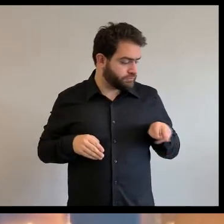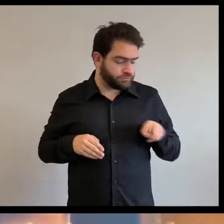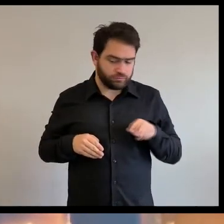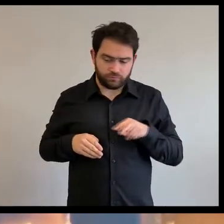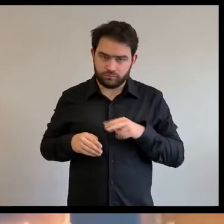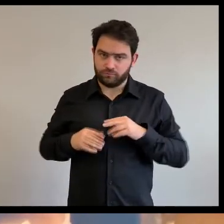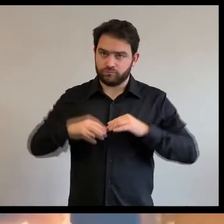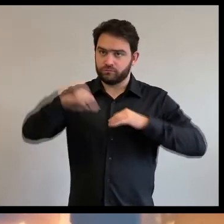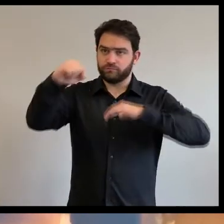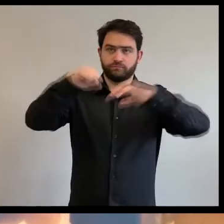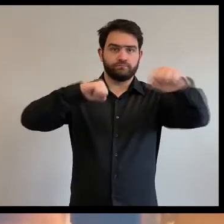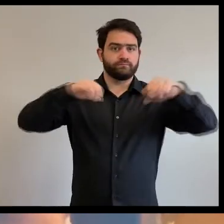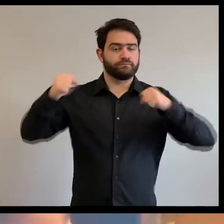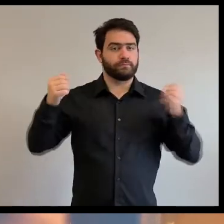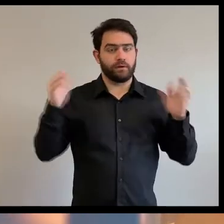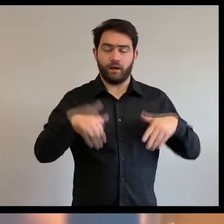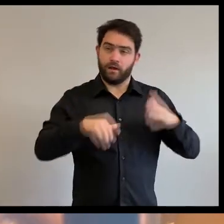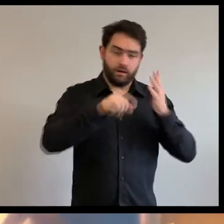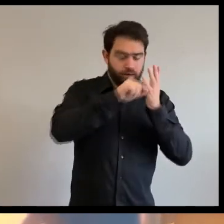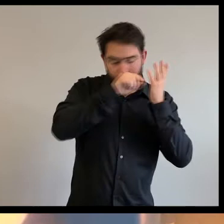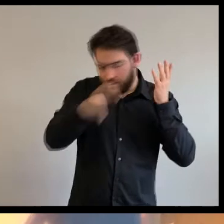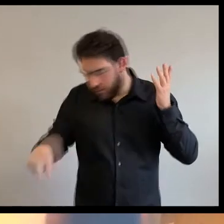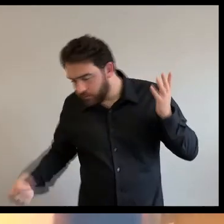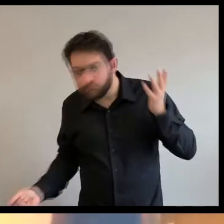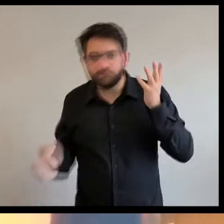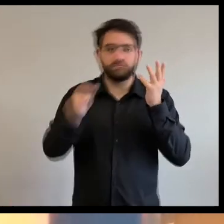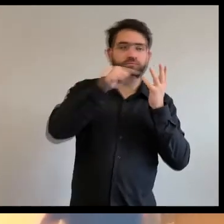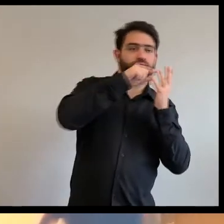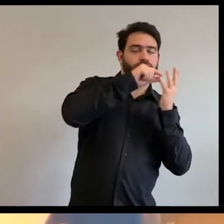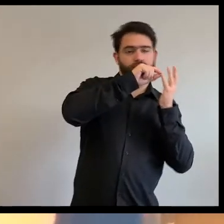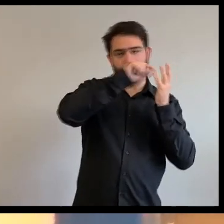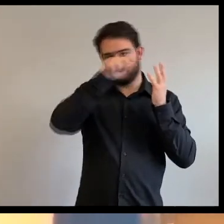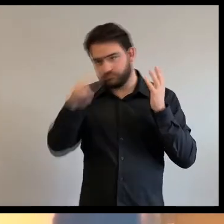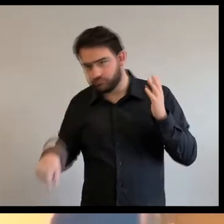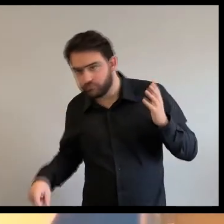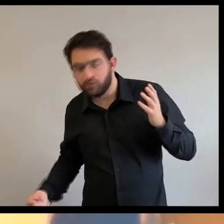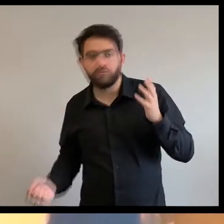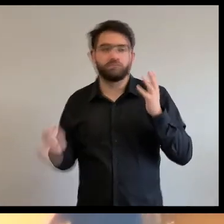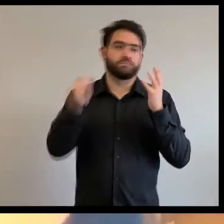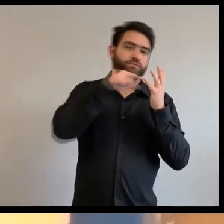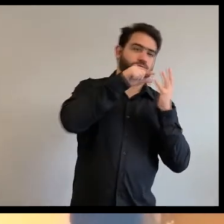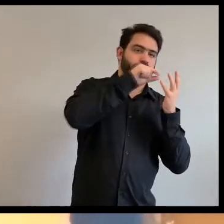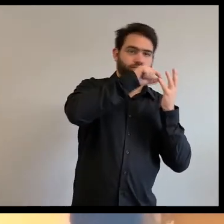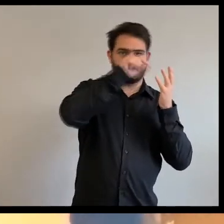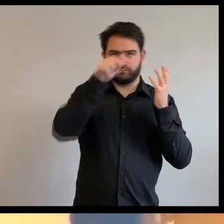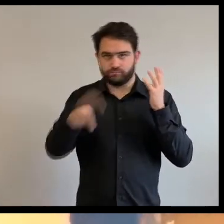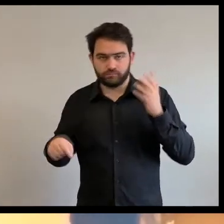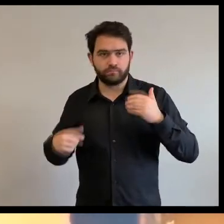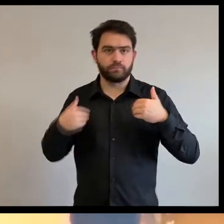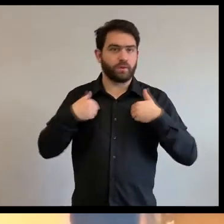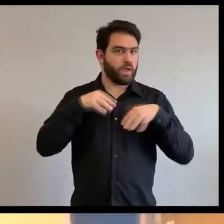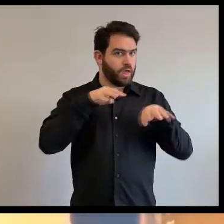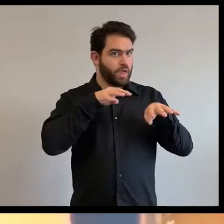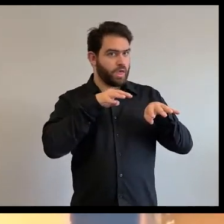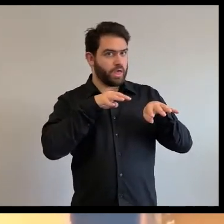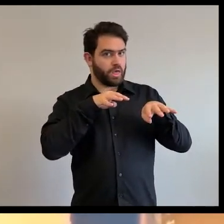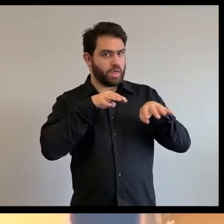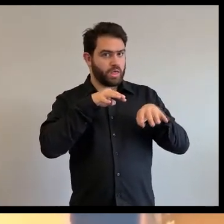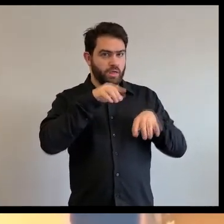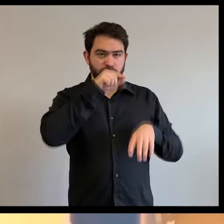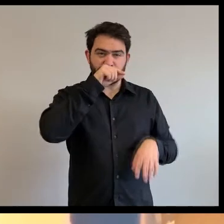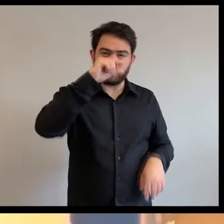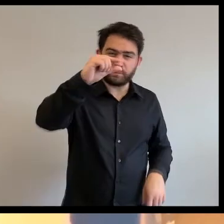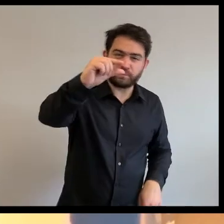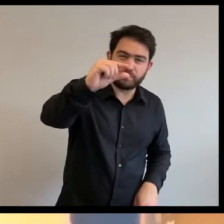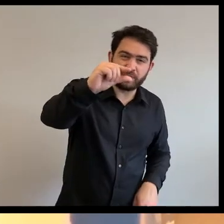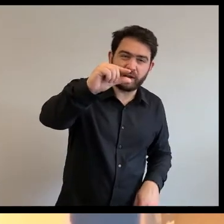où je vais être sans et sauf, il a pris une liane et il est parti, et colibri